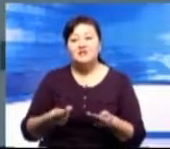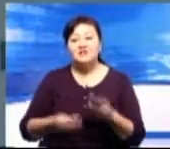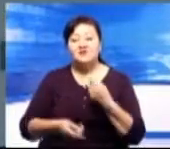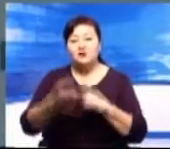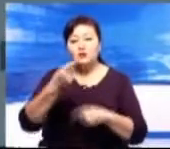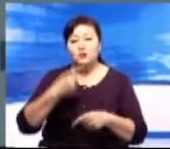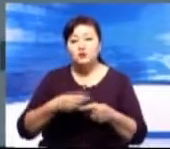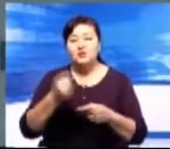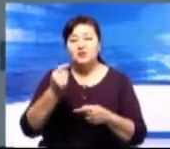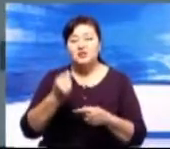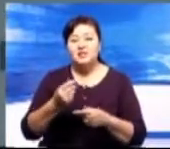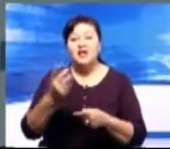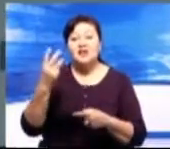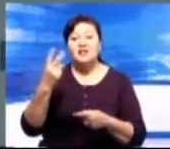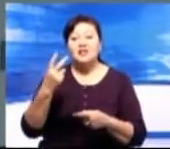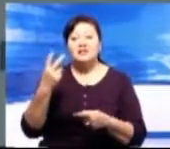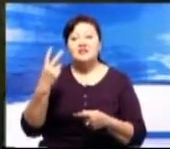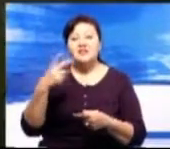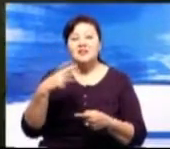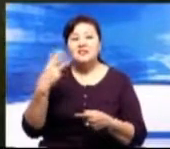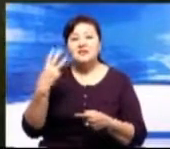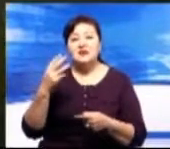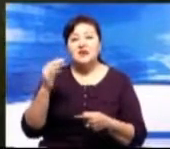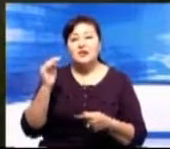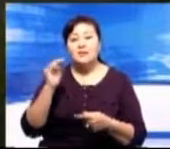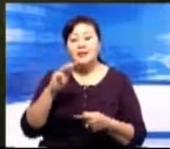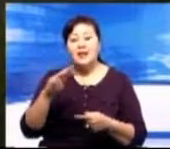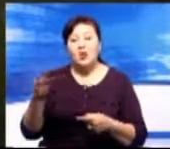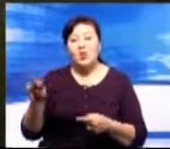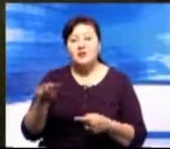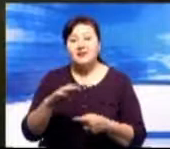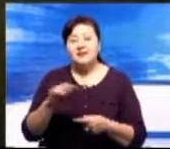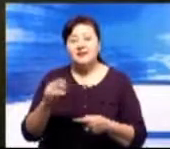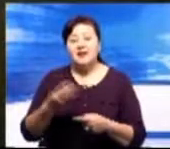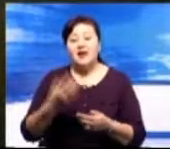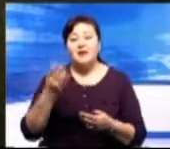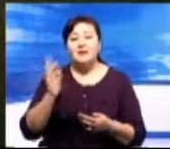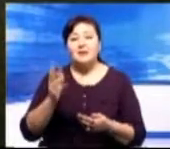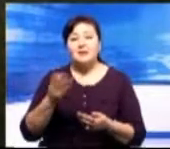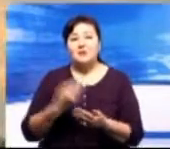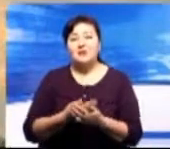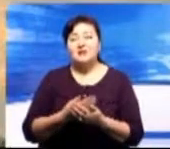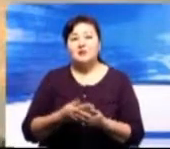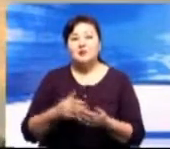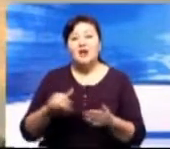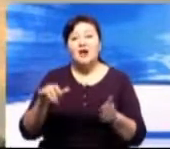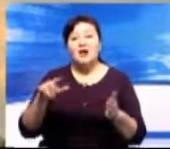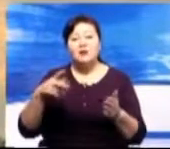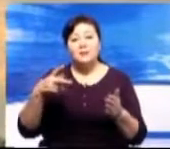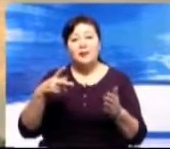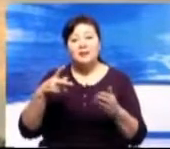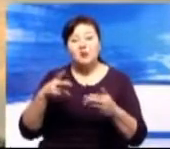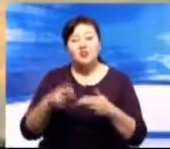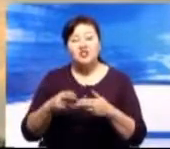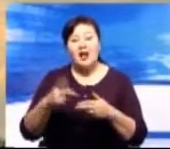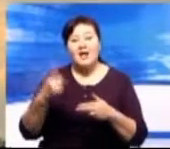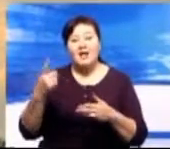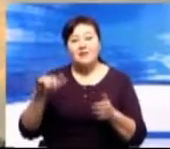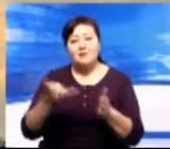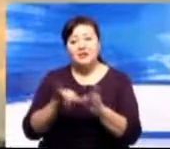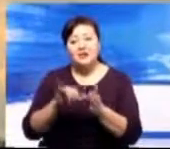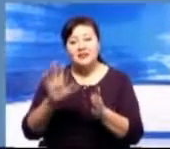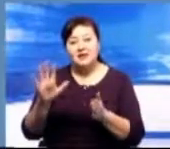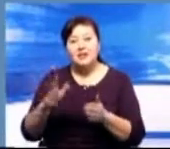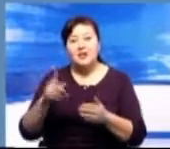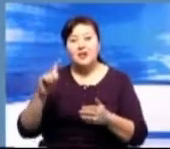Это деньги, которые компания брала за подключение к электроснабжению квартир, впервые отключенных от абонентов. Об этом сообщает УКНьюс.